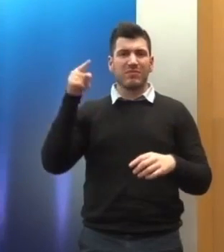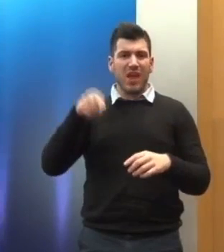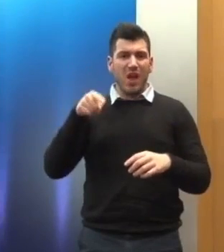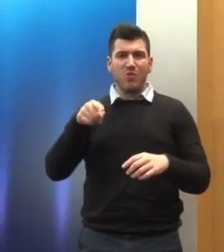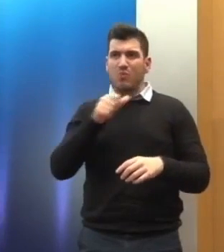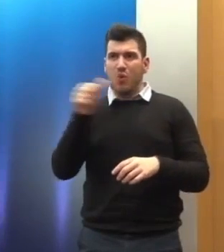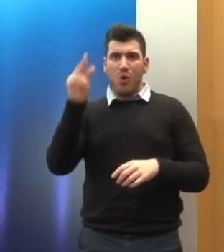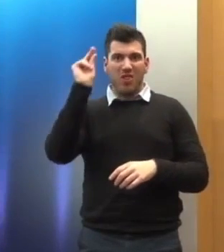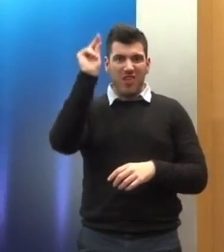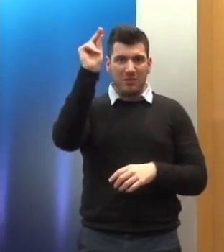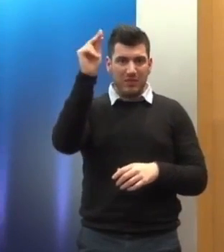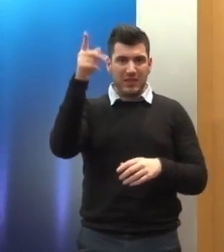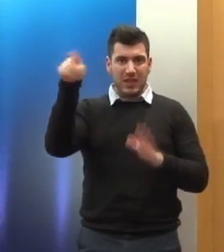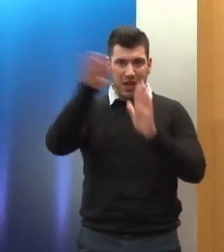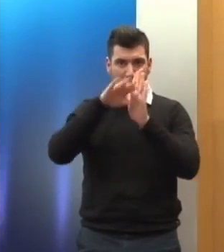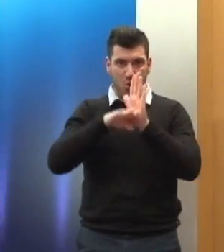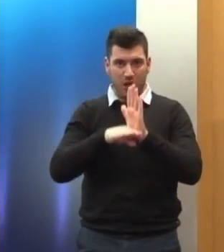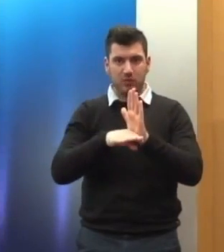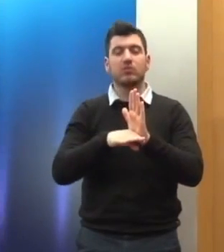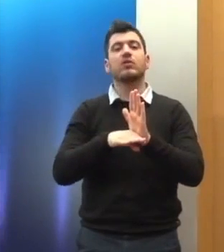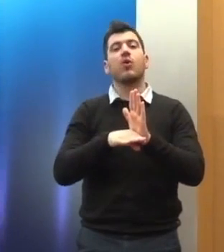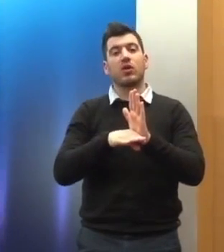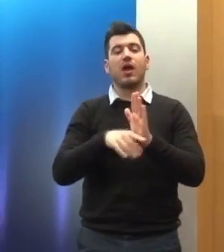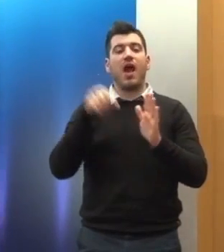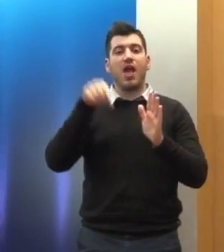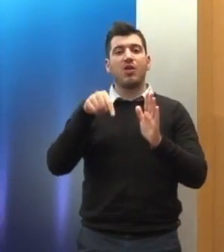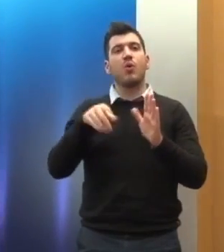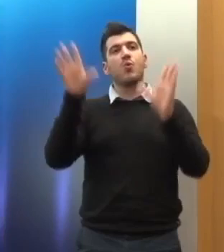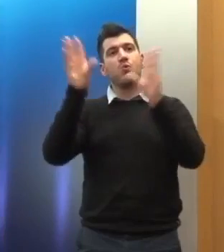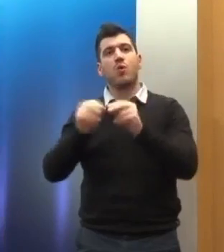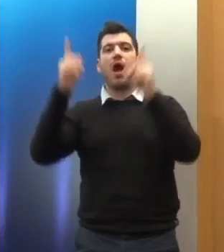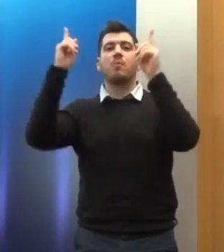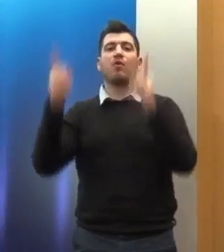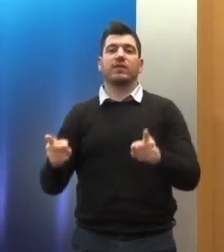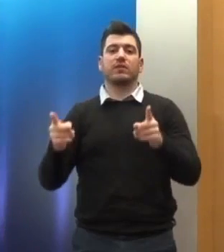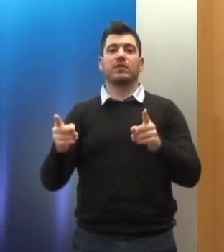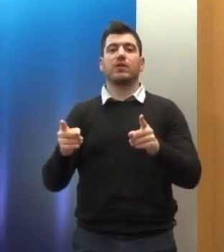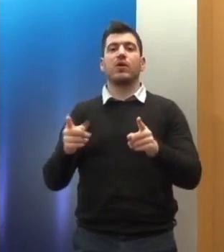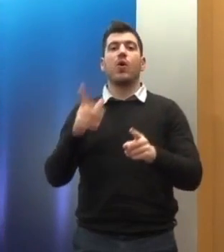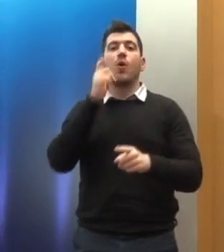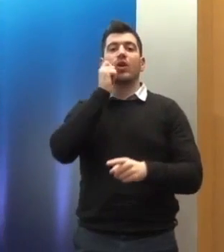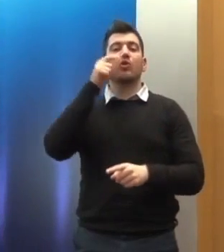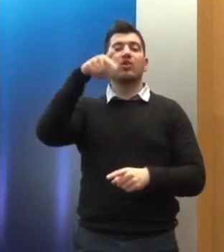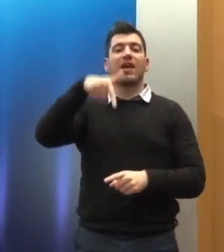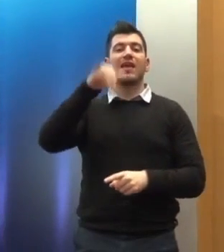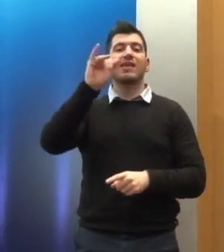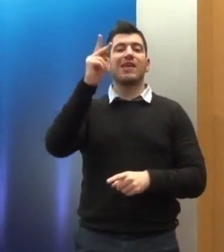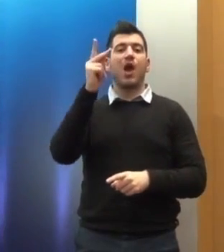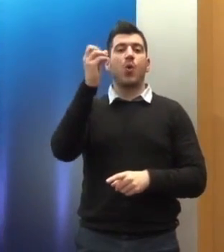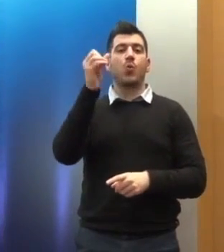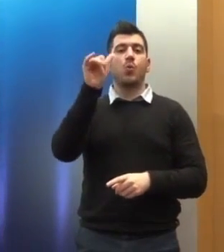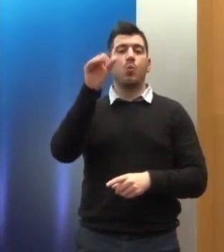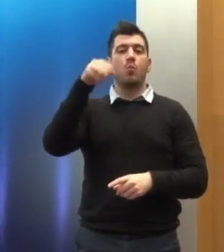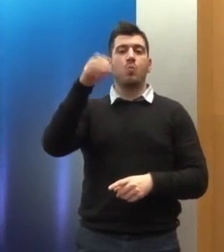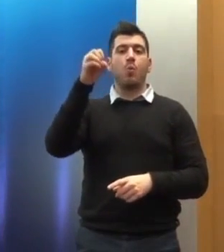δεσμευτικότητα κανόνων, έχουμε να κάνουμε και με δεσμευτικότητα αποφάσεων. Υποθέτω ότι ο κύριος Γιακουμόπουλος θα αναφερθεί σε αρκετά σημεία, στα